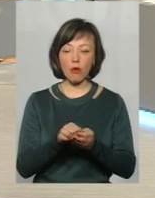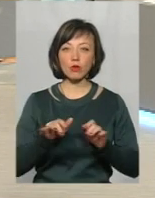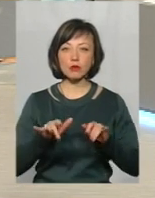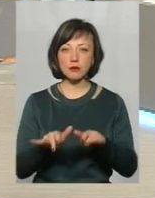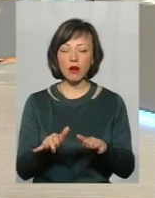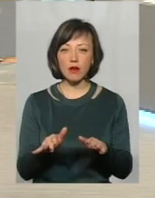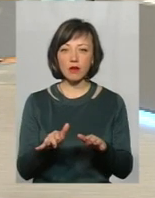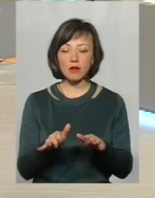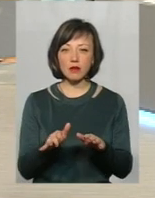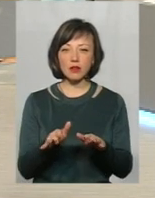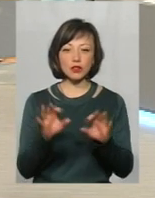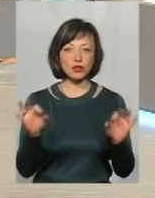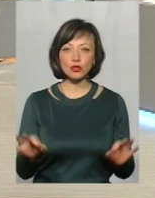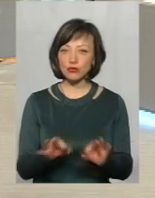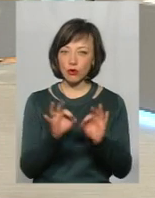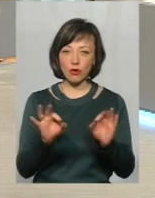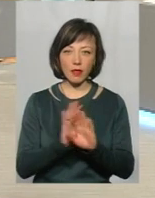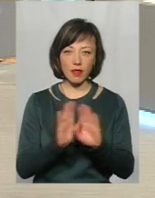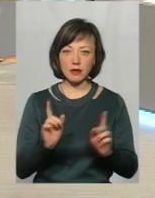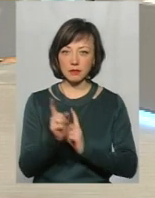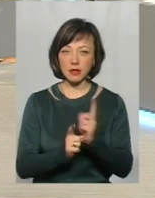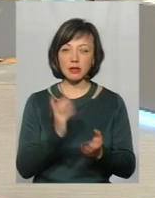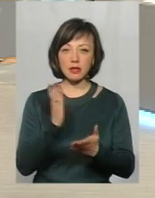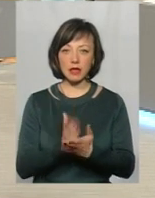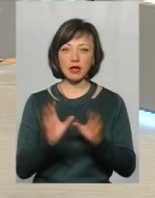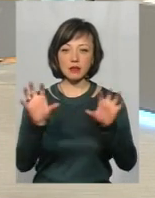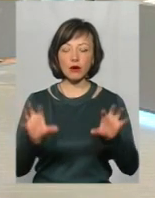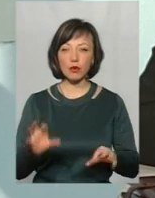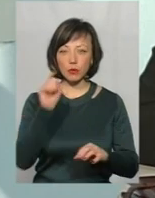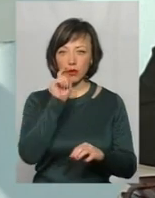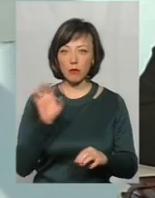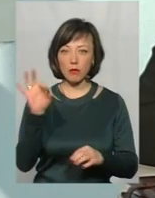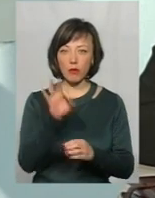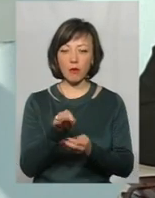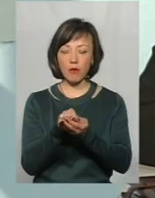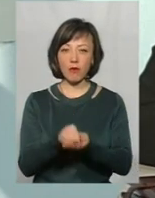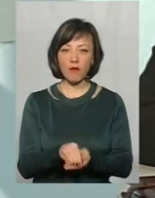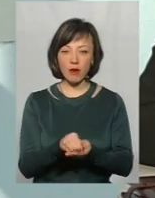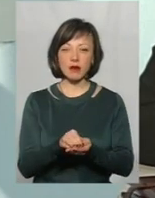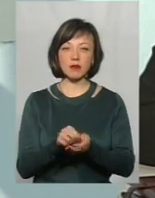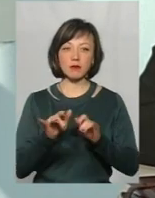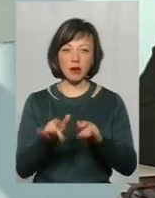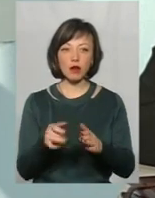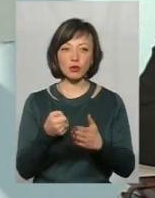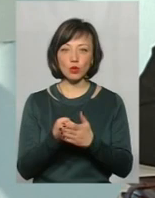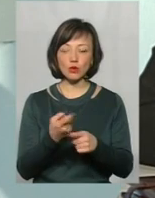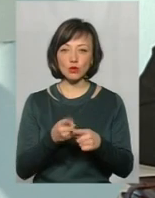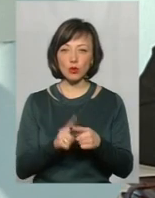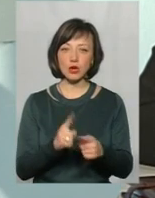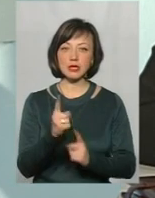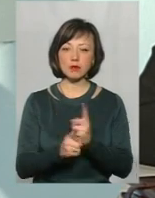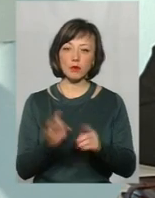рівним рахунком нічого не змінилося. Тобто є закон України про поховання і похоронну справу. До нього змін стосовно